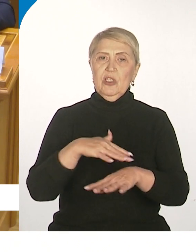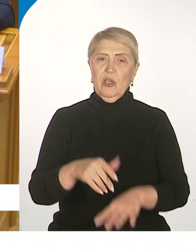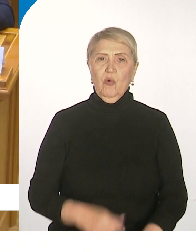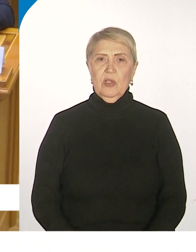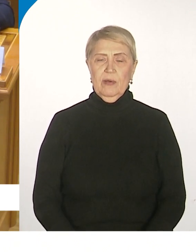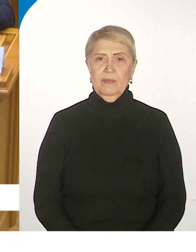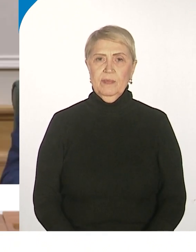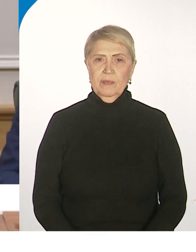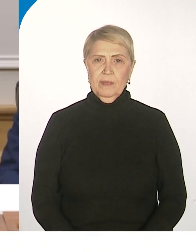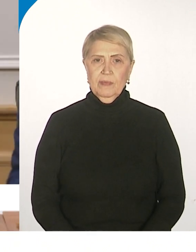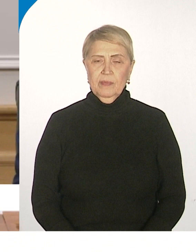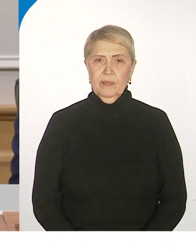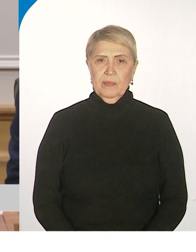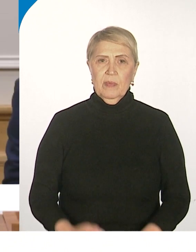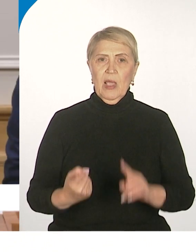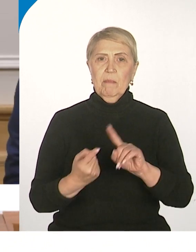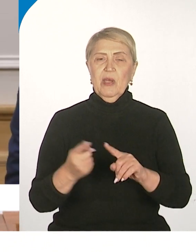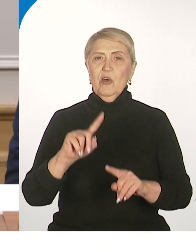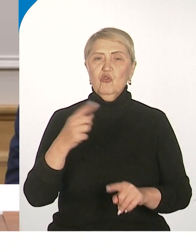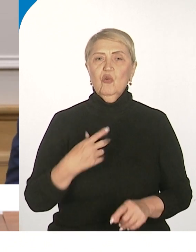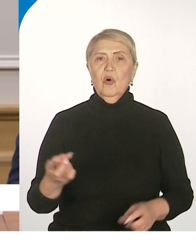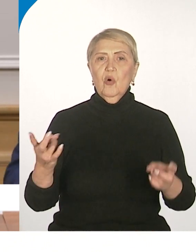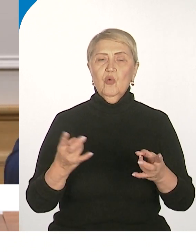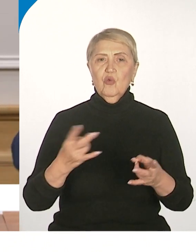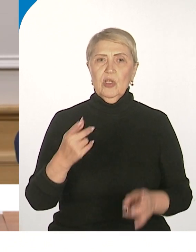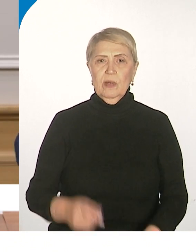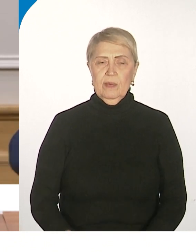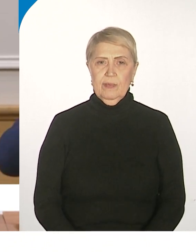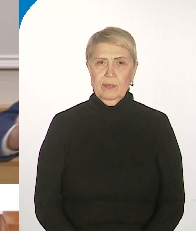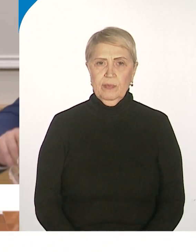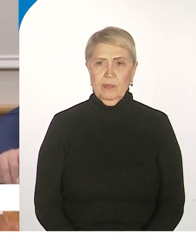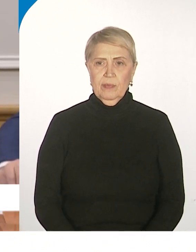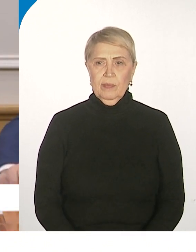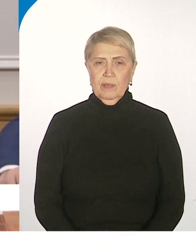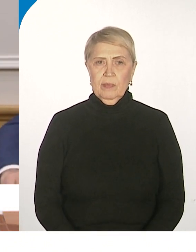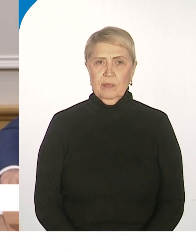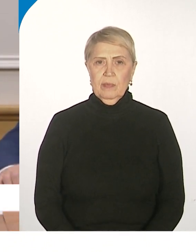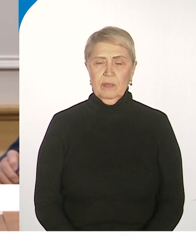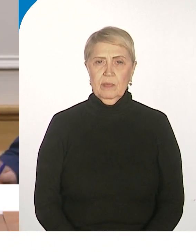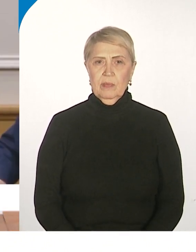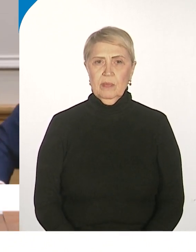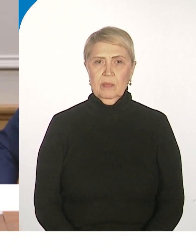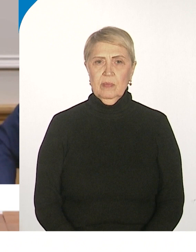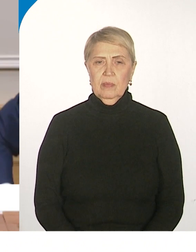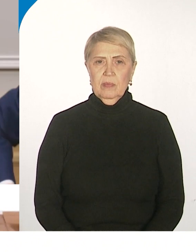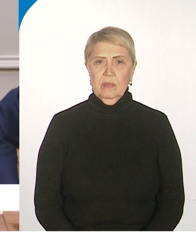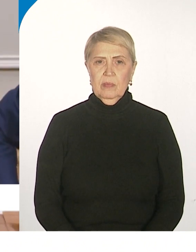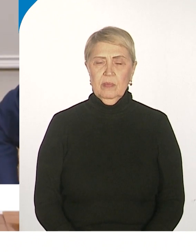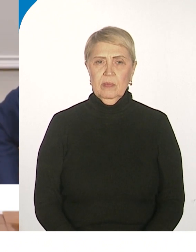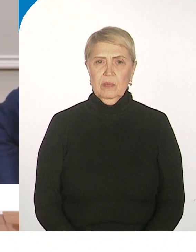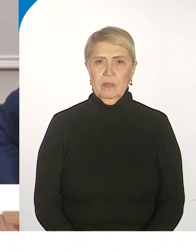для ведения бизнеса. Первое, что нужно Юлия Васильевна и Сергея Николаевича в констатации – все-таки